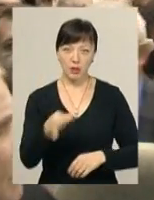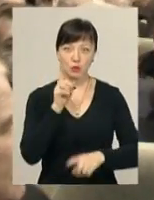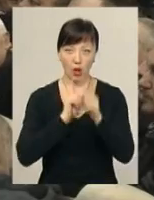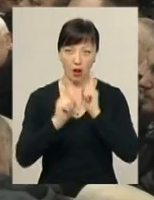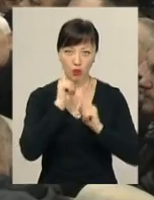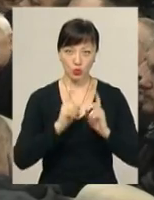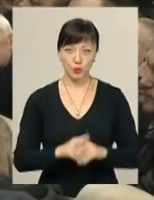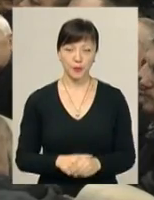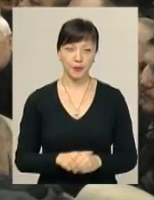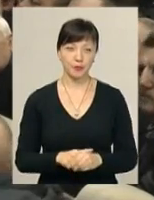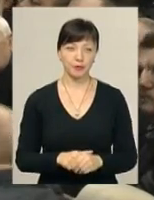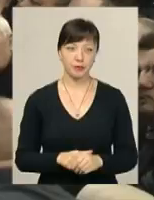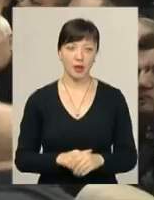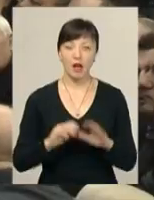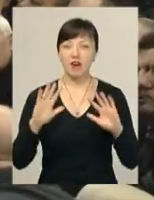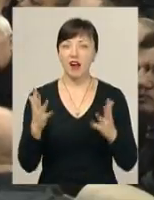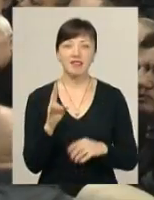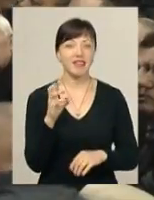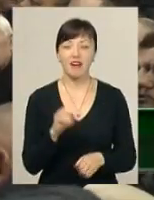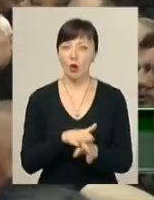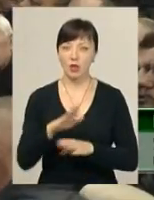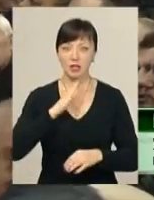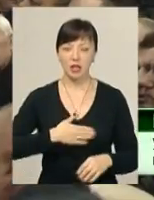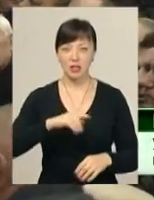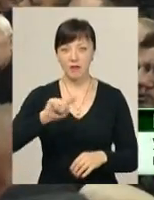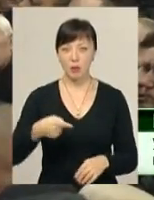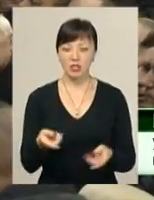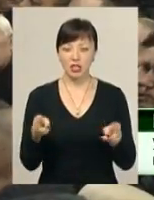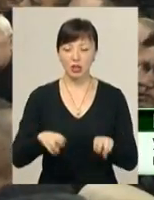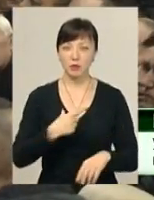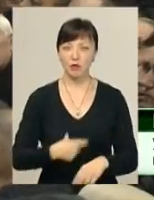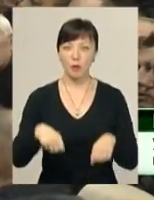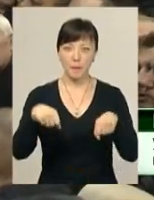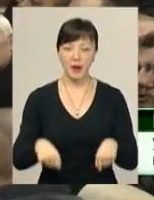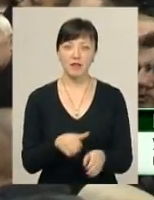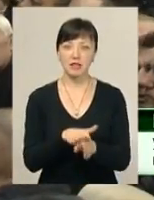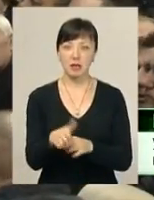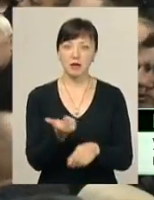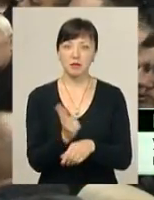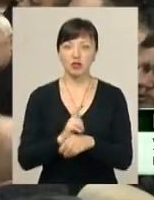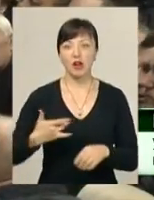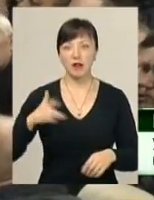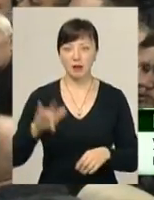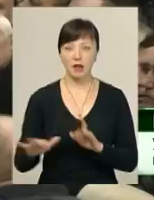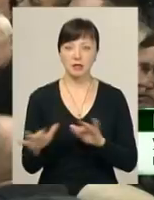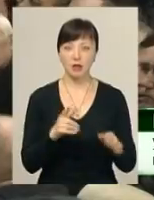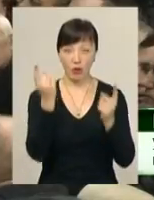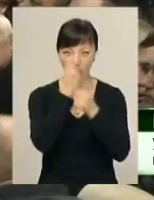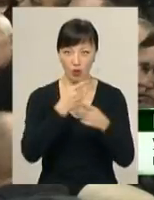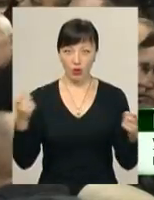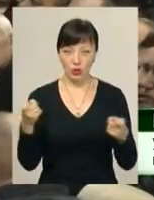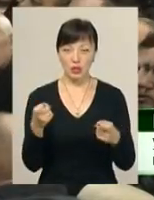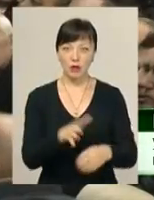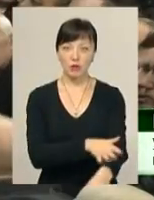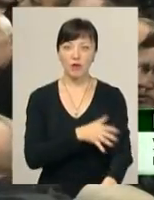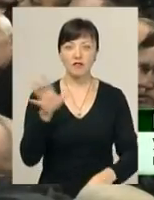радою. В разі невиконання наших вимог залишаємо за собою право на здійснення більш радикальних дій, саме оголошення безстрокової